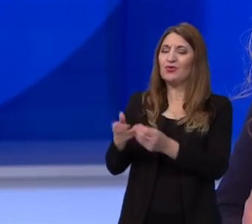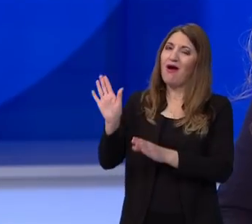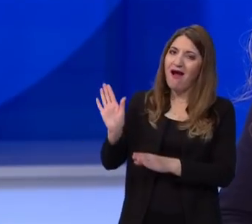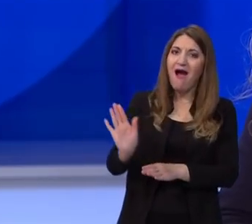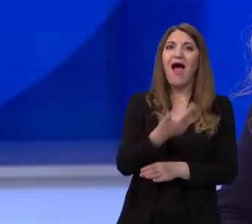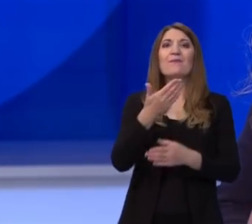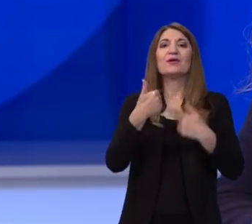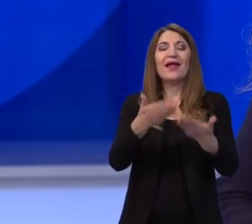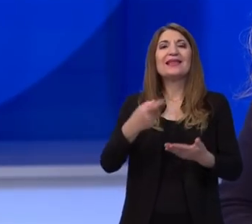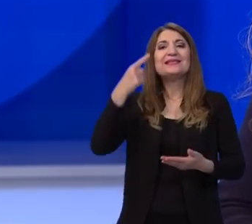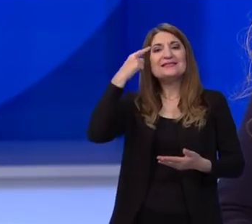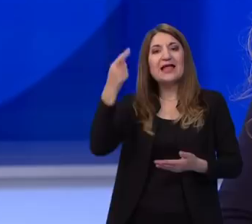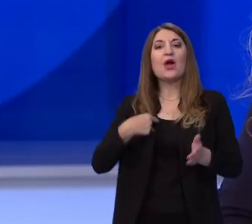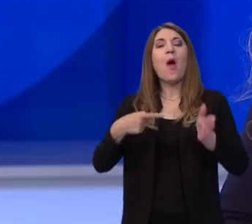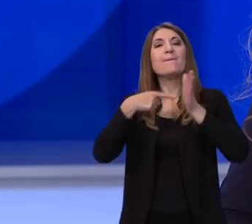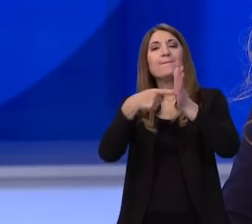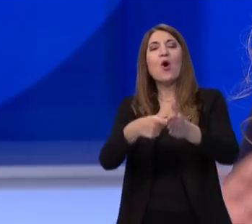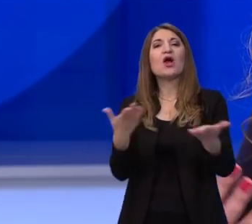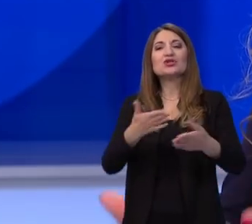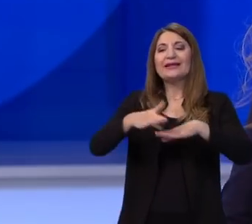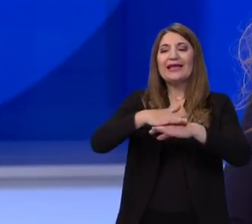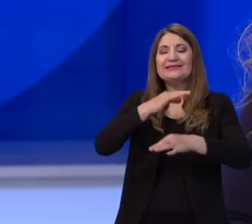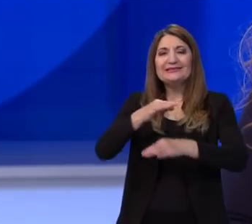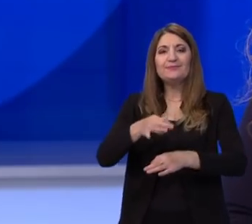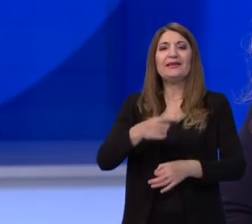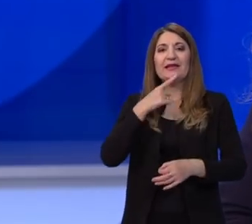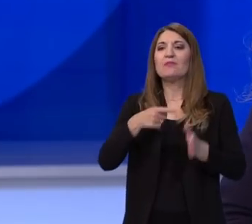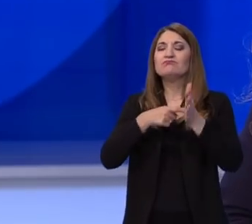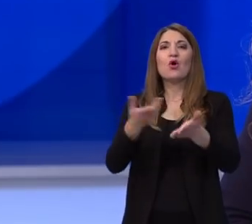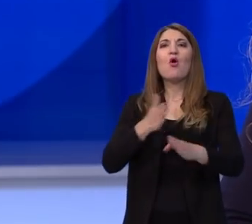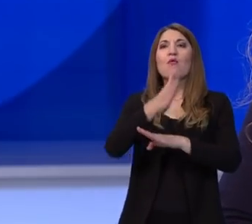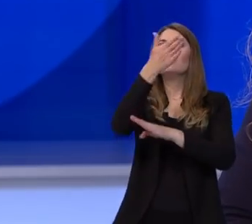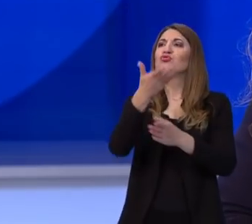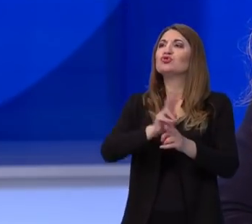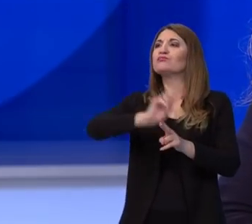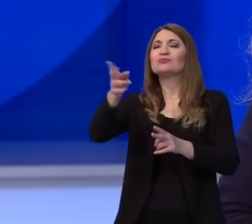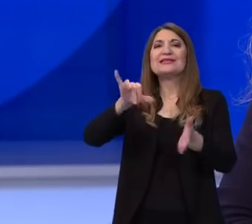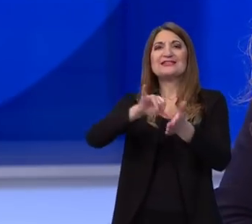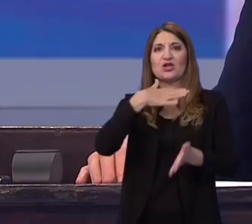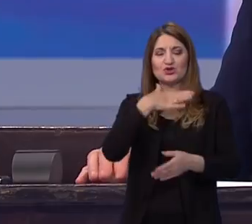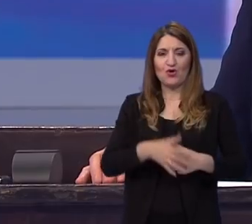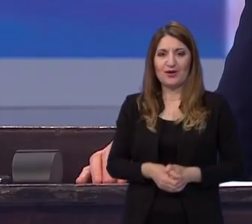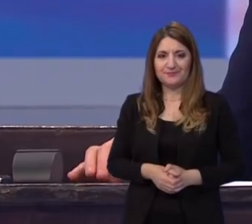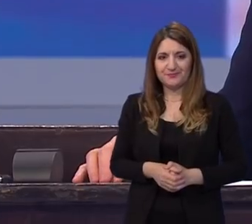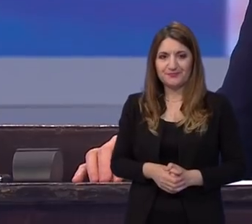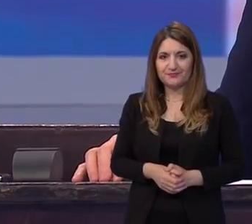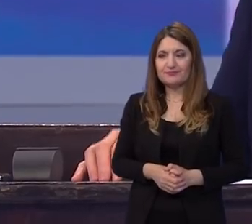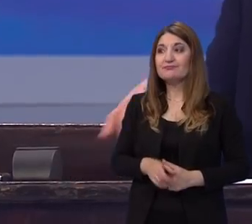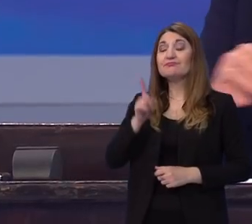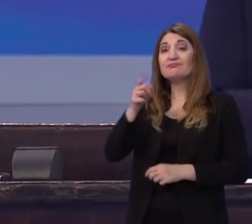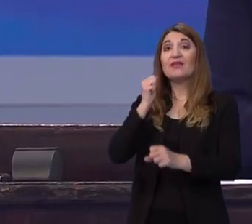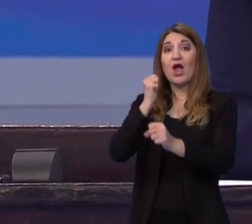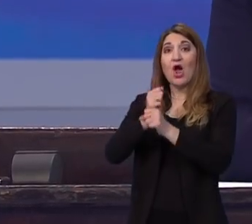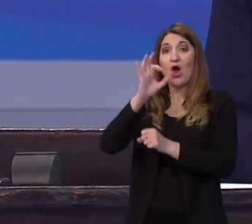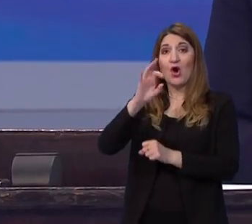steći znanje koje ćeš pokazati na nekom ispitu i odabrati svoju budućnost u nekoj srednjoj školi. Evo, Gordane, čuješ nas,